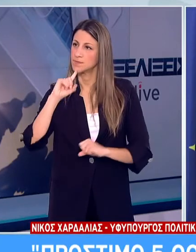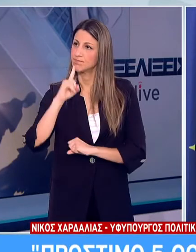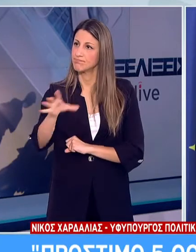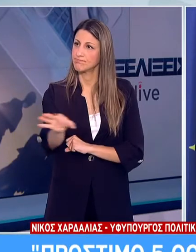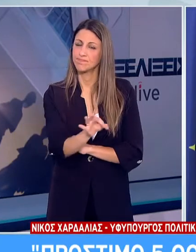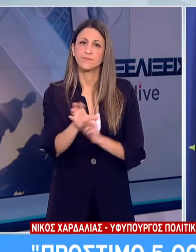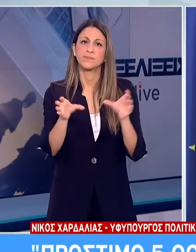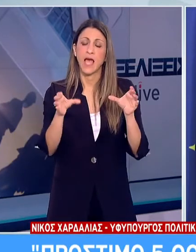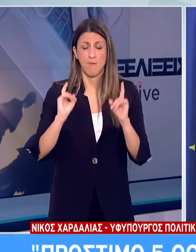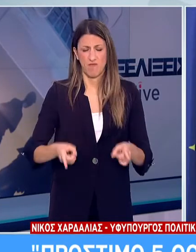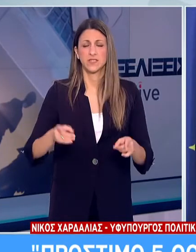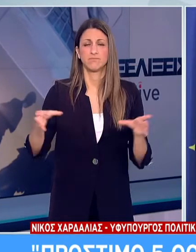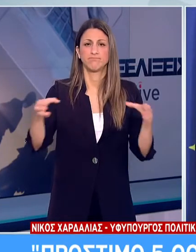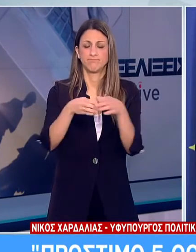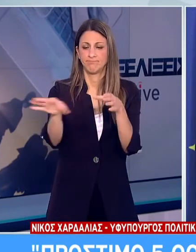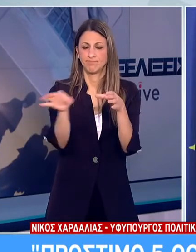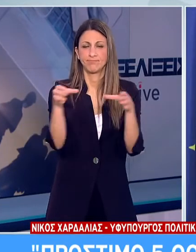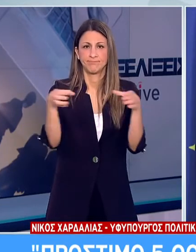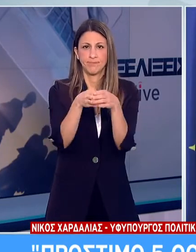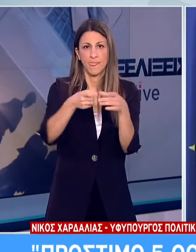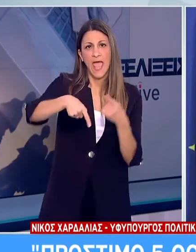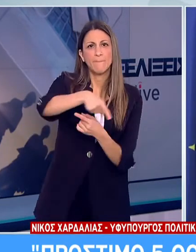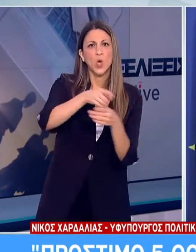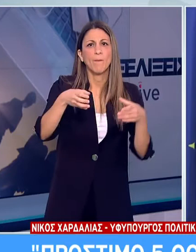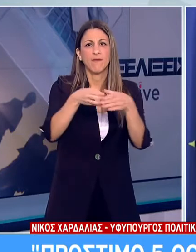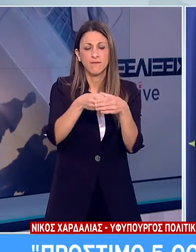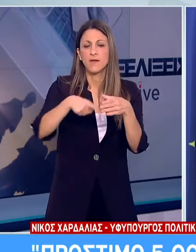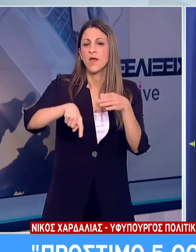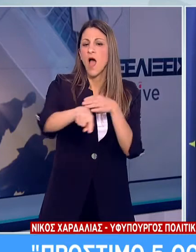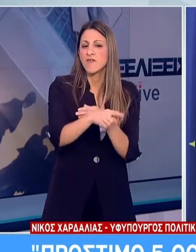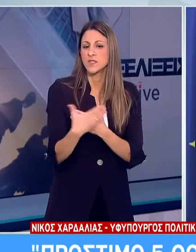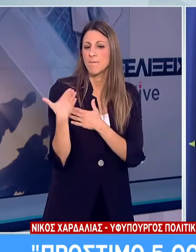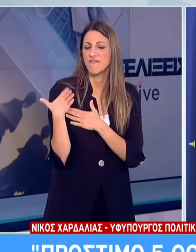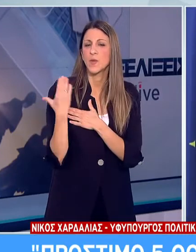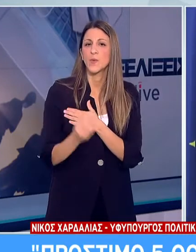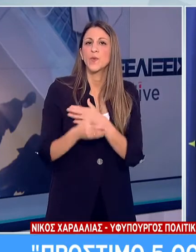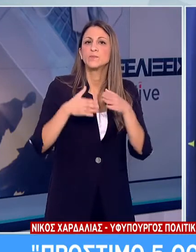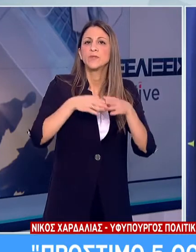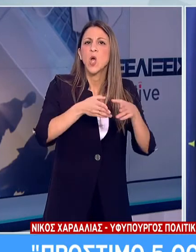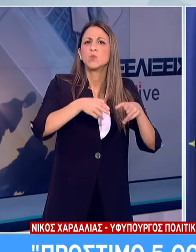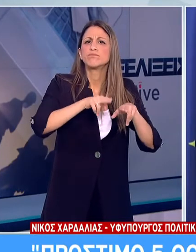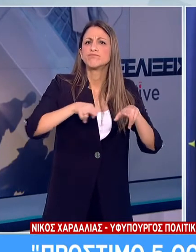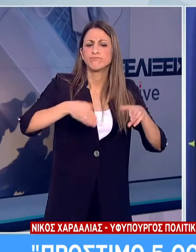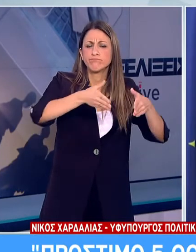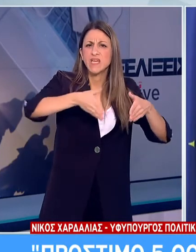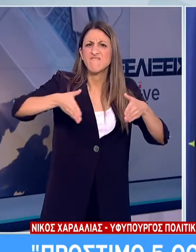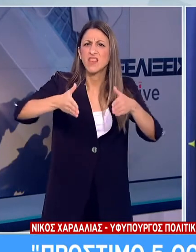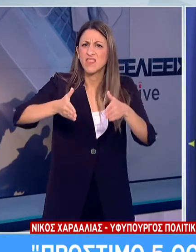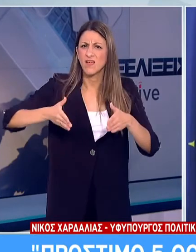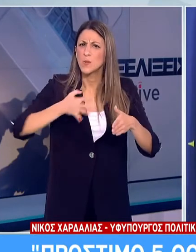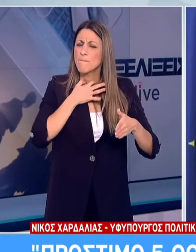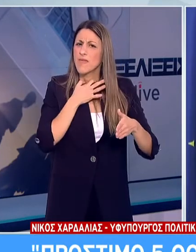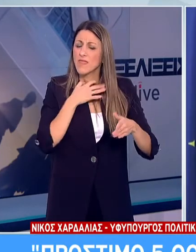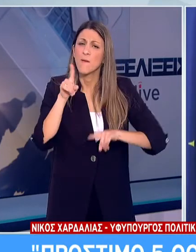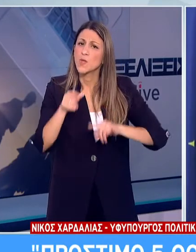επιτροπή για το σχεδιασμό νέων κλινών μονάδων εντατικής θεραπείας στα νοσοκομεία του Εθνικού Συστήματος Υγείας. Πρόεδρος της Επιστημονικής Επιτροπής